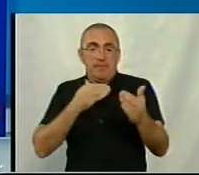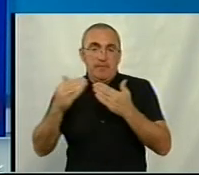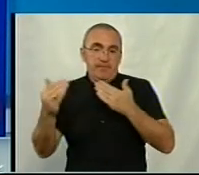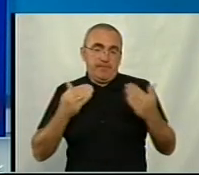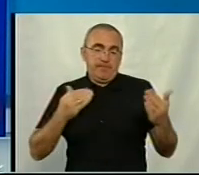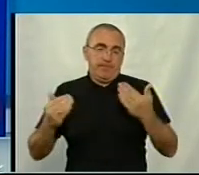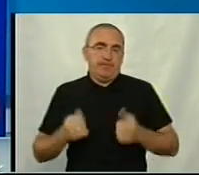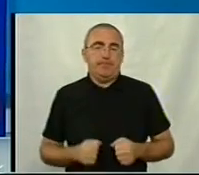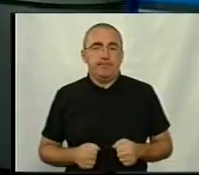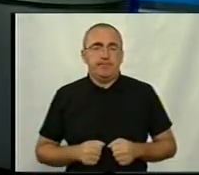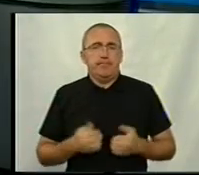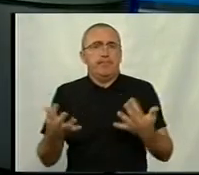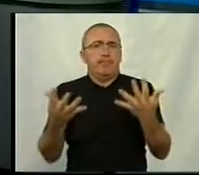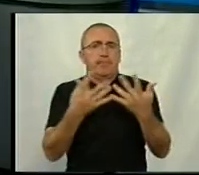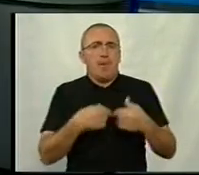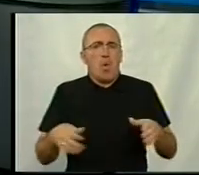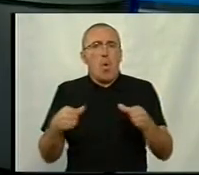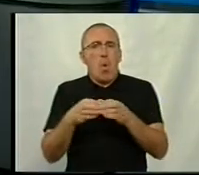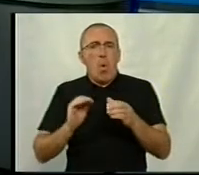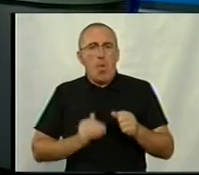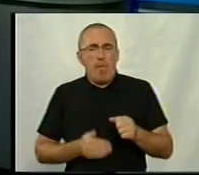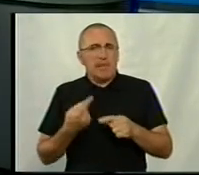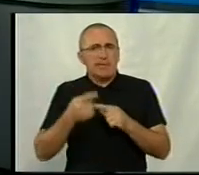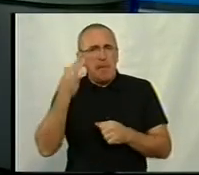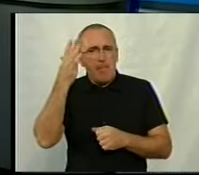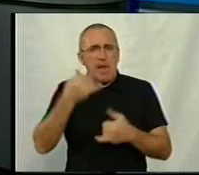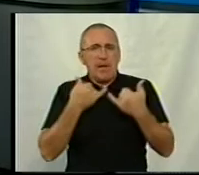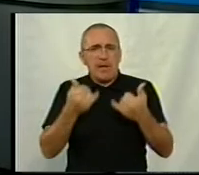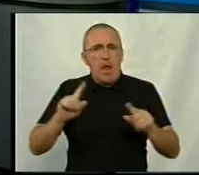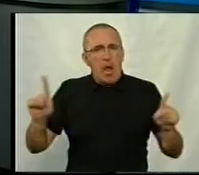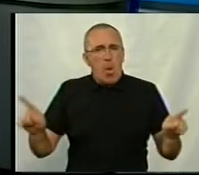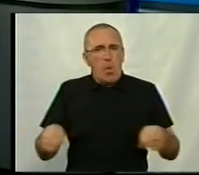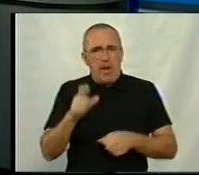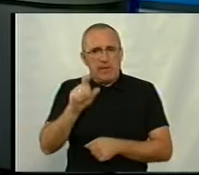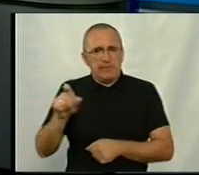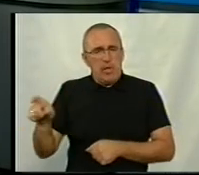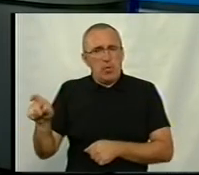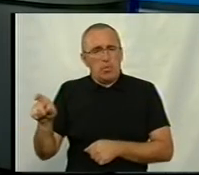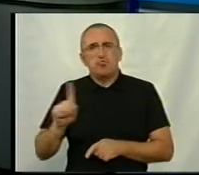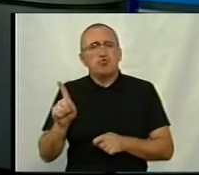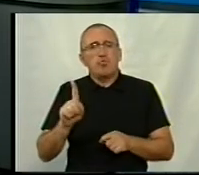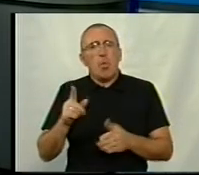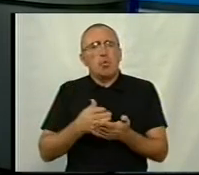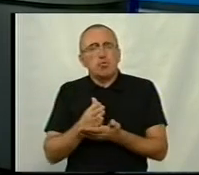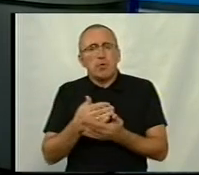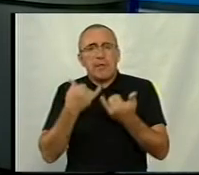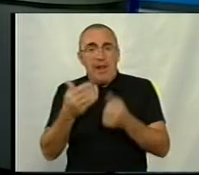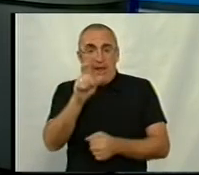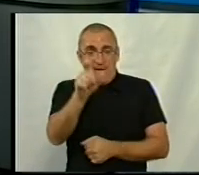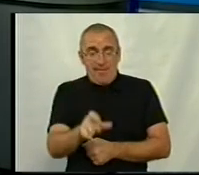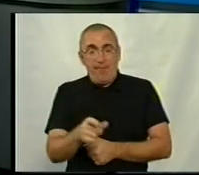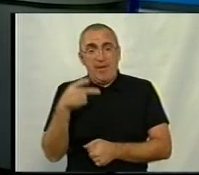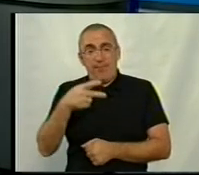виставці. Кількість компаній – це не мета для організаторів? Тобто, що слугуватиме для вас у